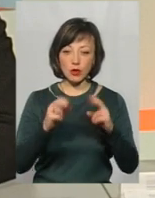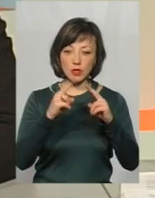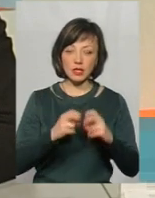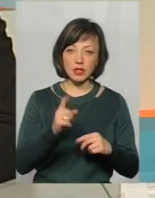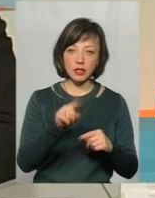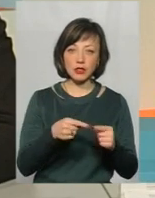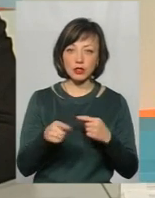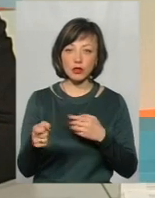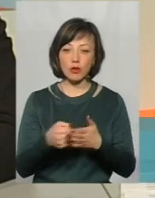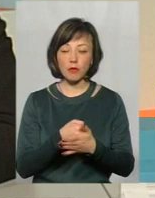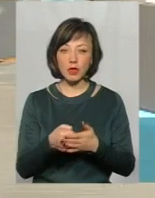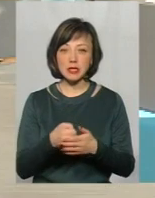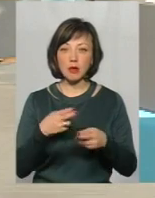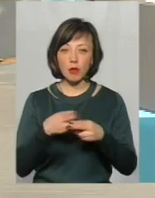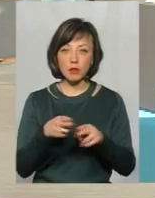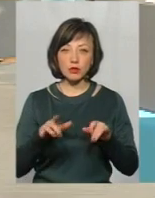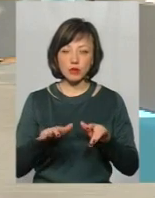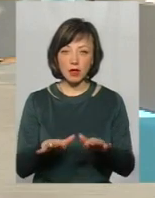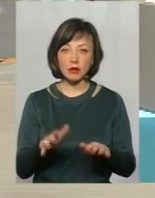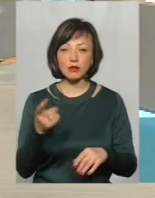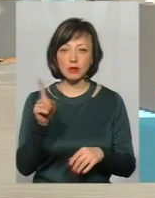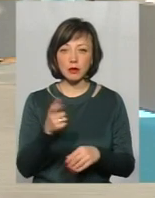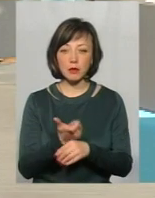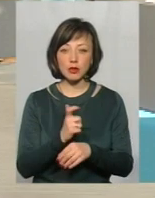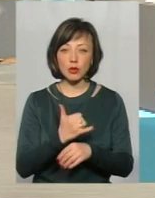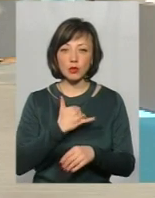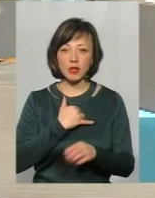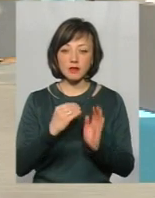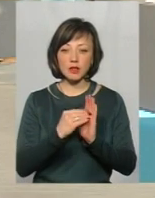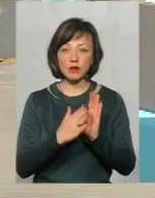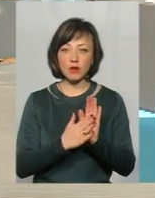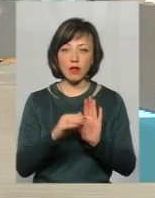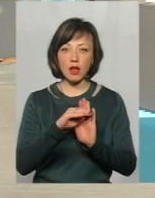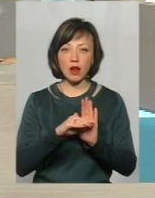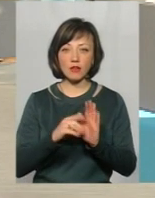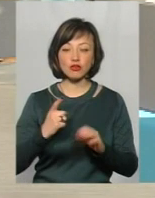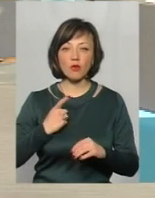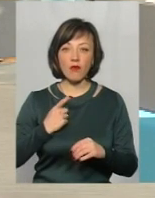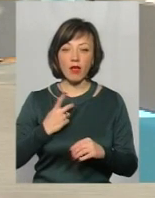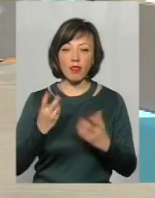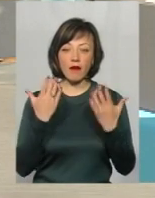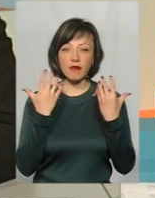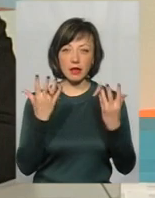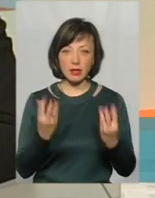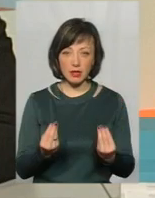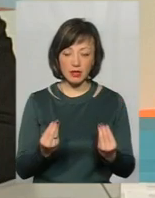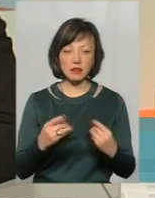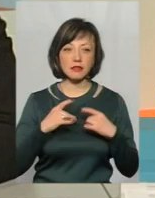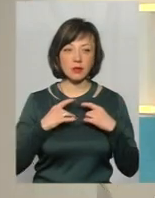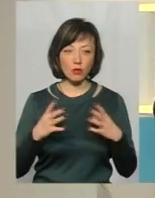клепотання про обрання запобіжного заходу. Більше того, в нас встановлений графік чергування і на вихідні, тобто на